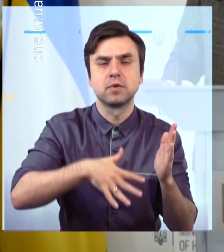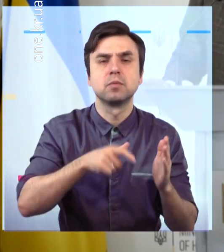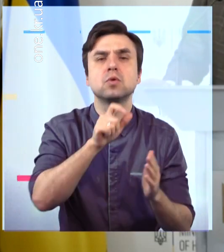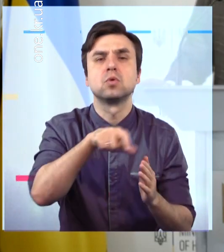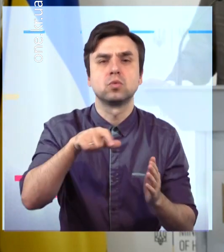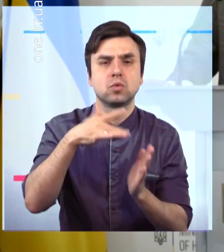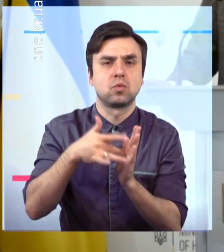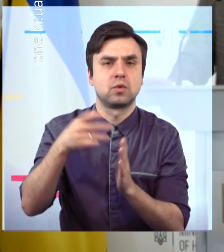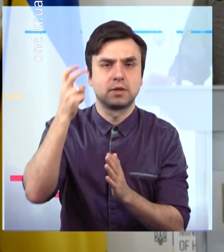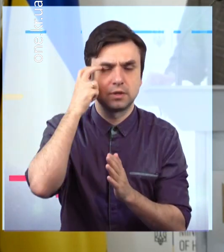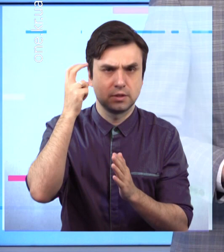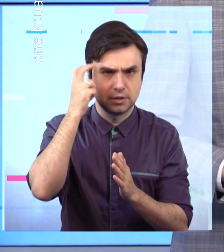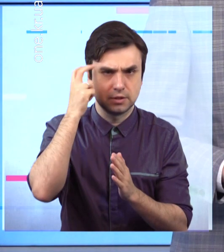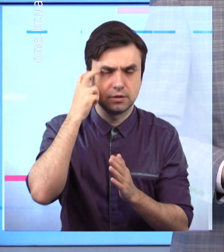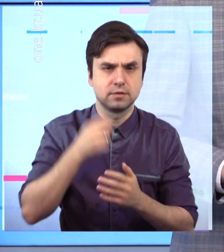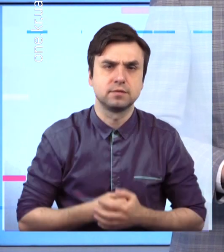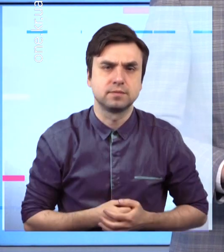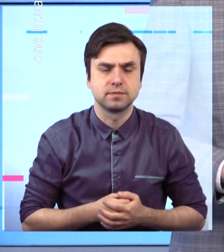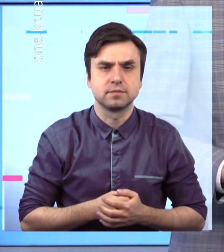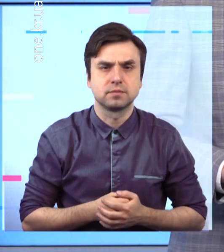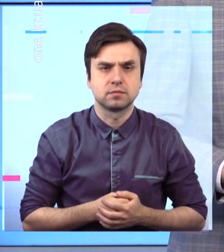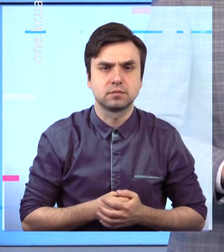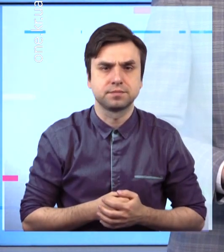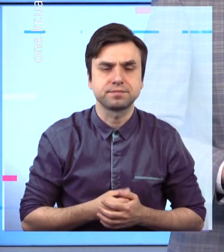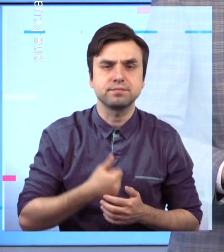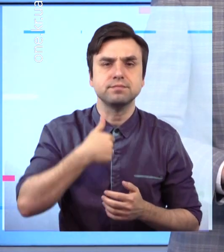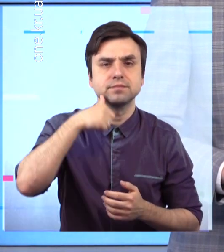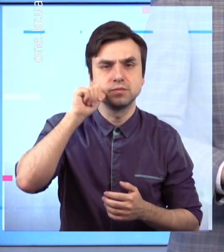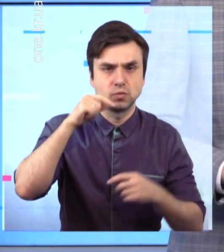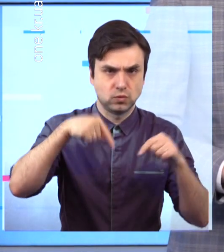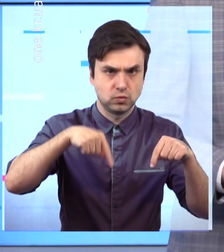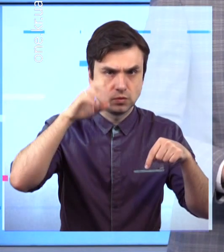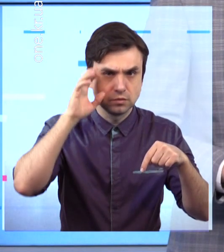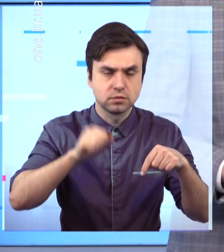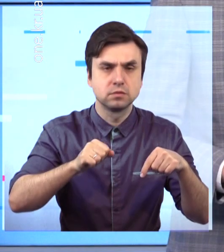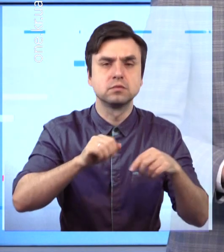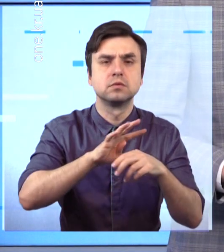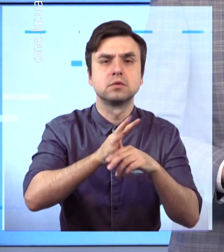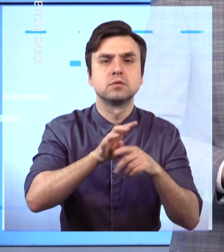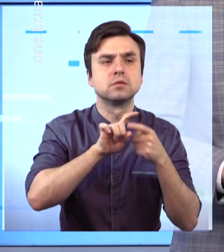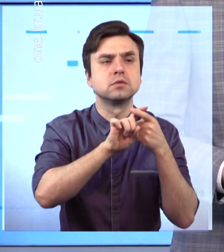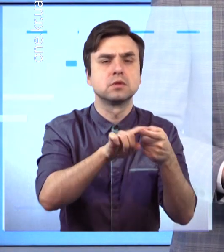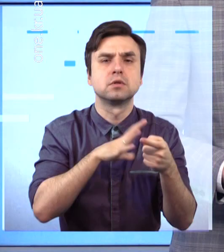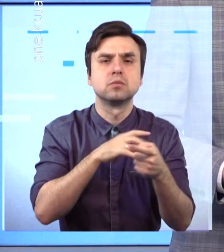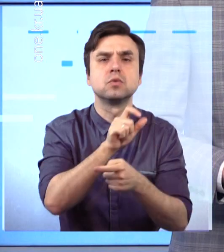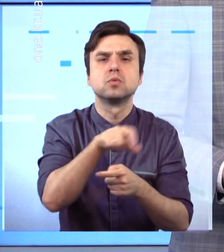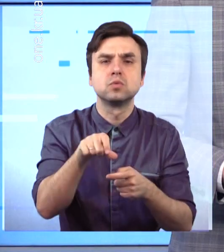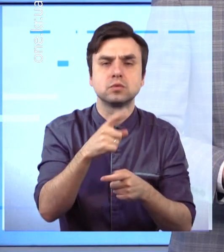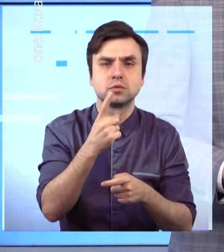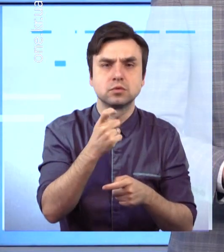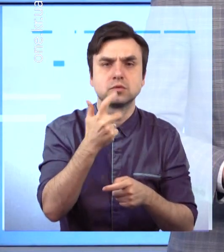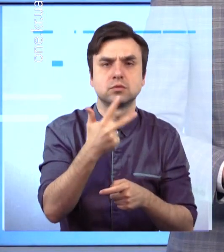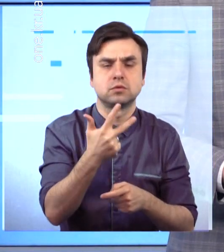891 особи. За минулу добу у Кривому Розі зафіксовано 135 нових випадків інфікування